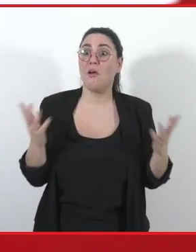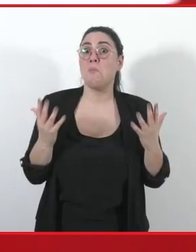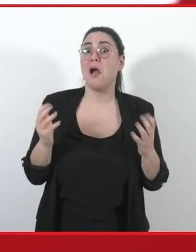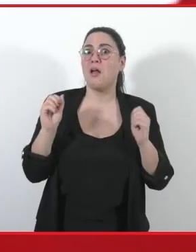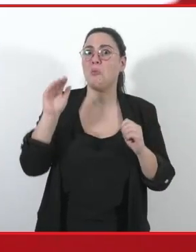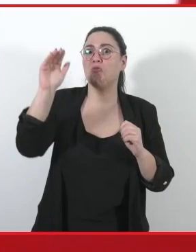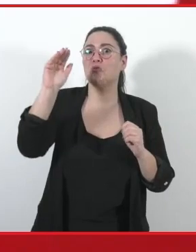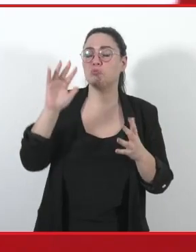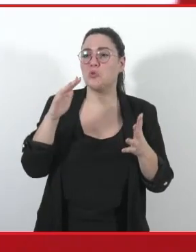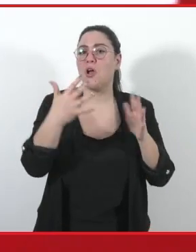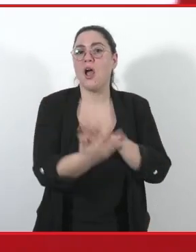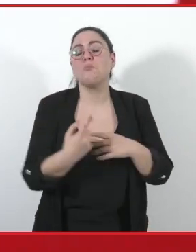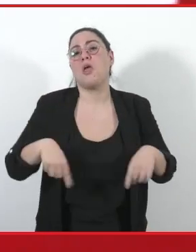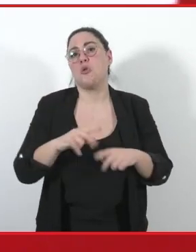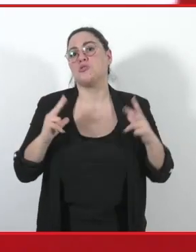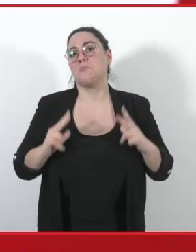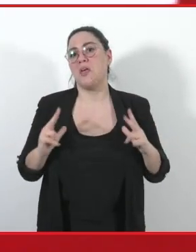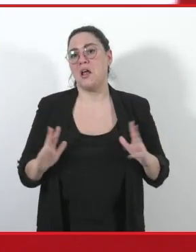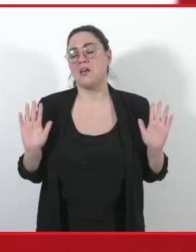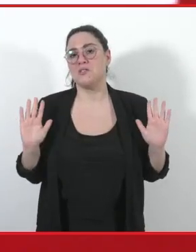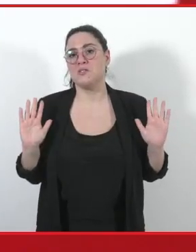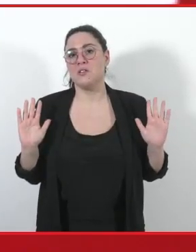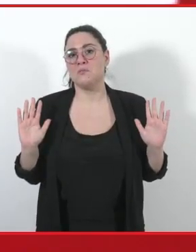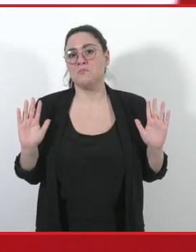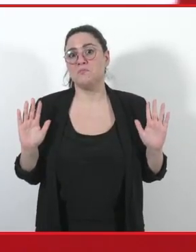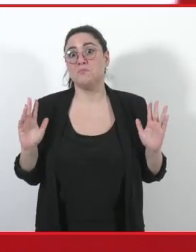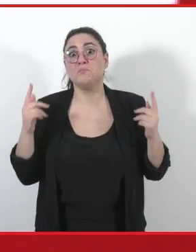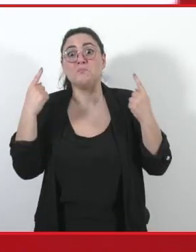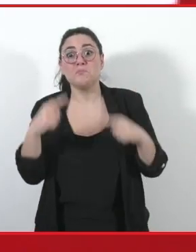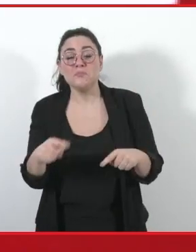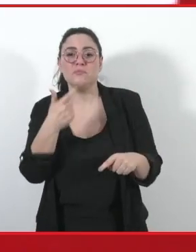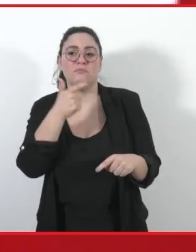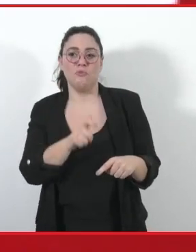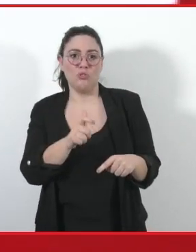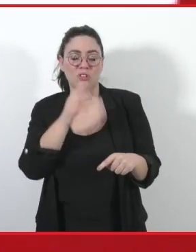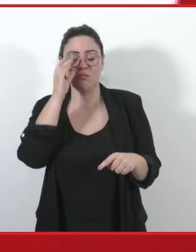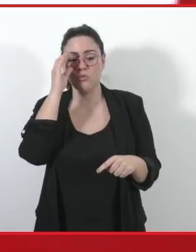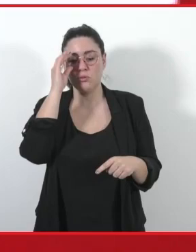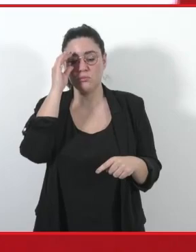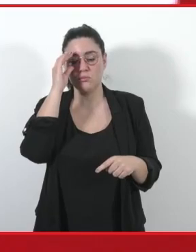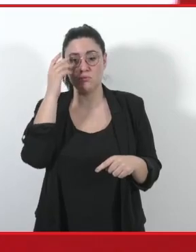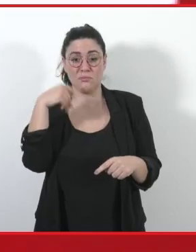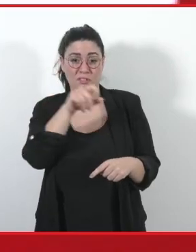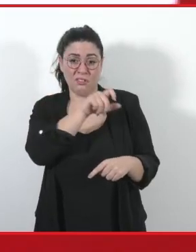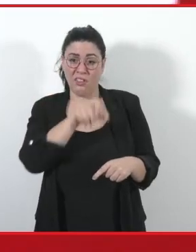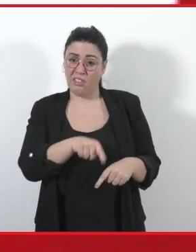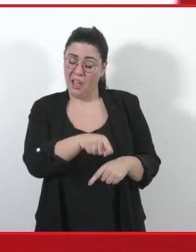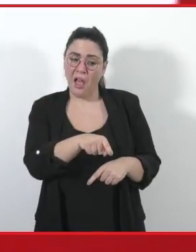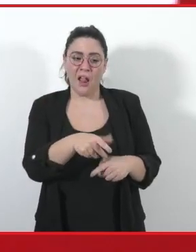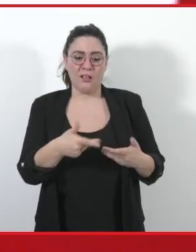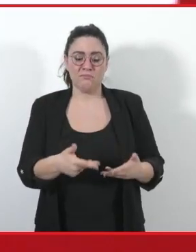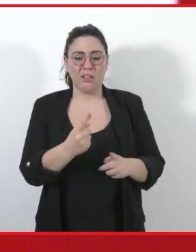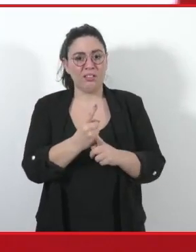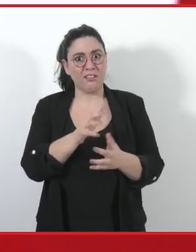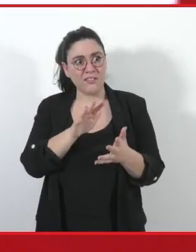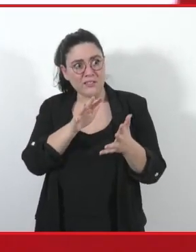e diversa. e ce lo auguriamo. Questo perché, mentre il nostro Paese deve affrontare le grandi